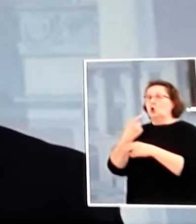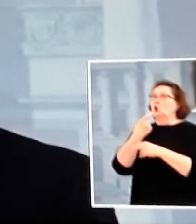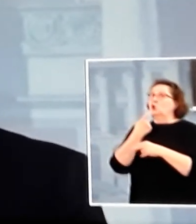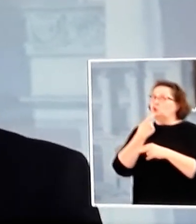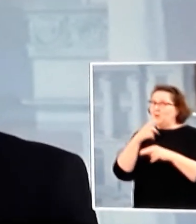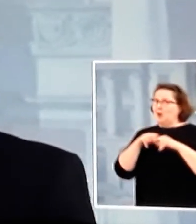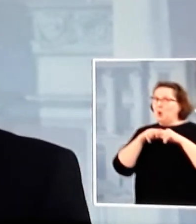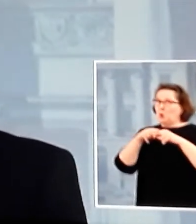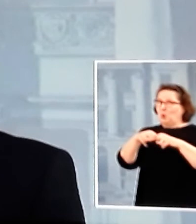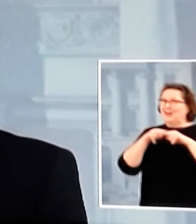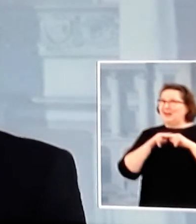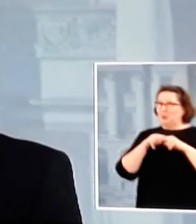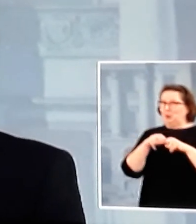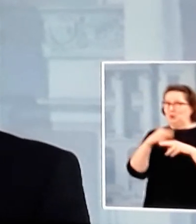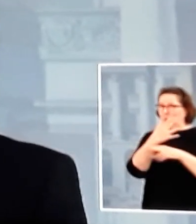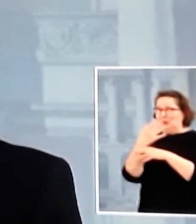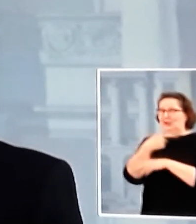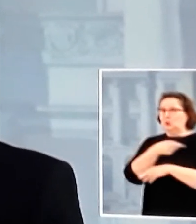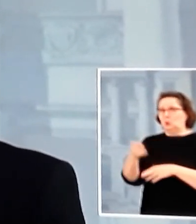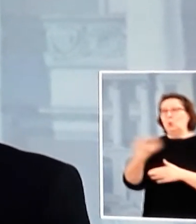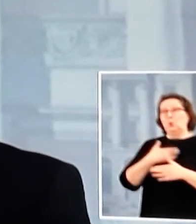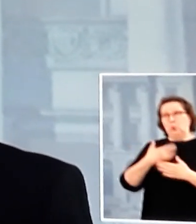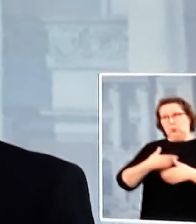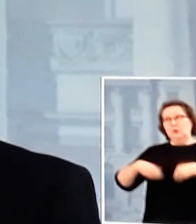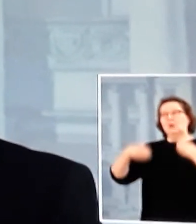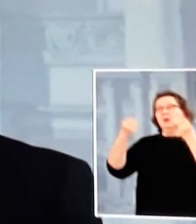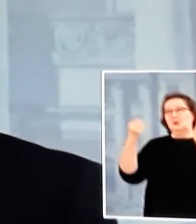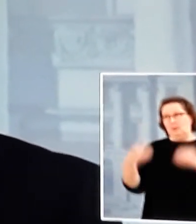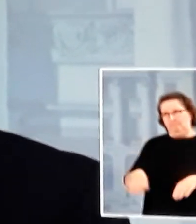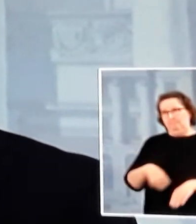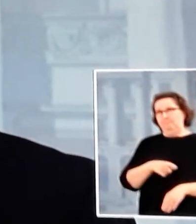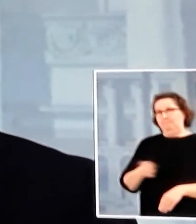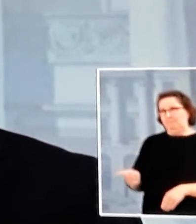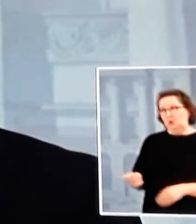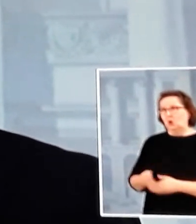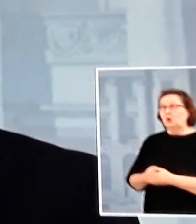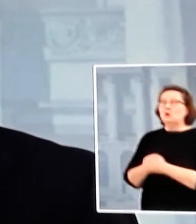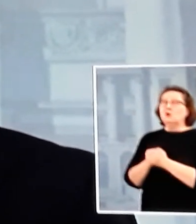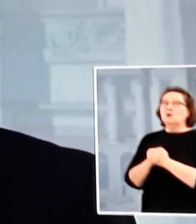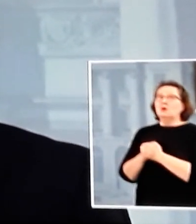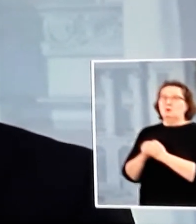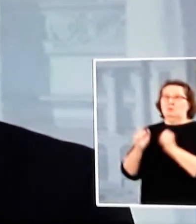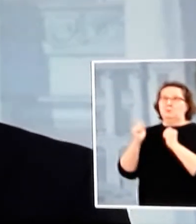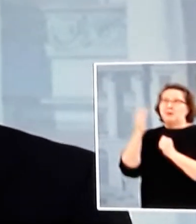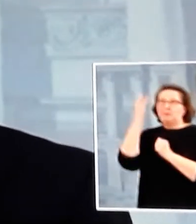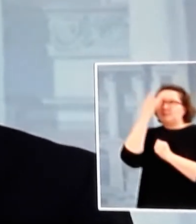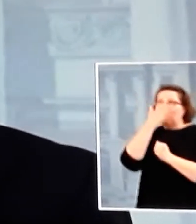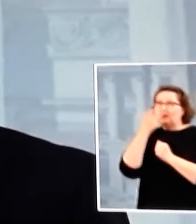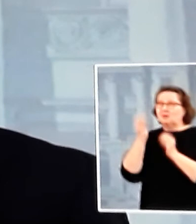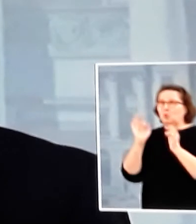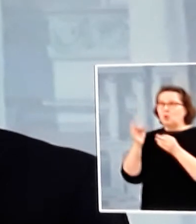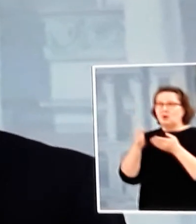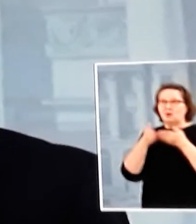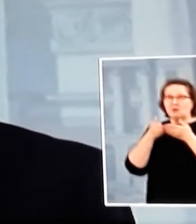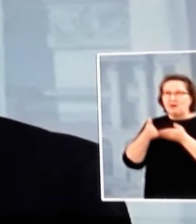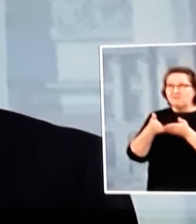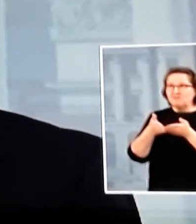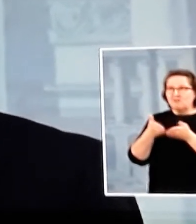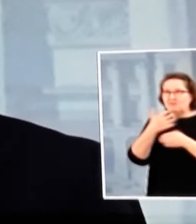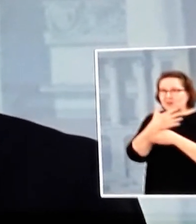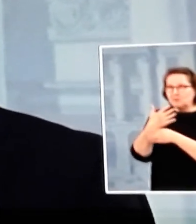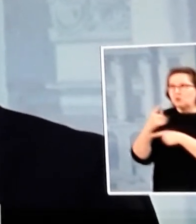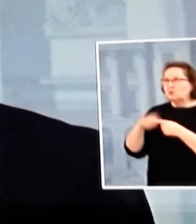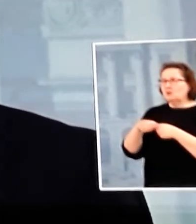merkittäviä tappioita ja meidän täytyy pohtia sitä, että millä tavalla voimme auttaa varustamoita, voimme auttaa